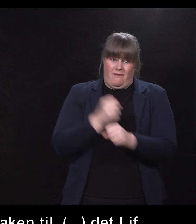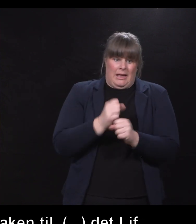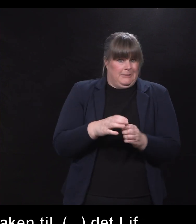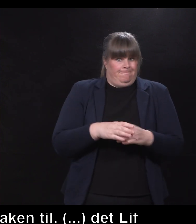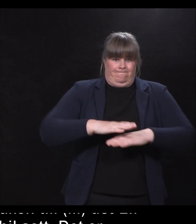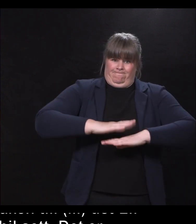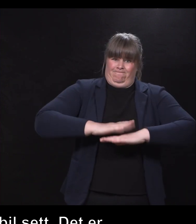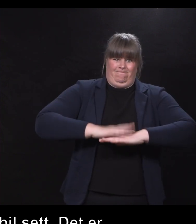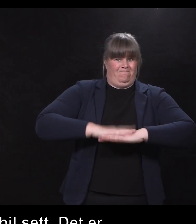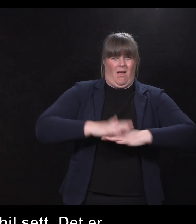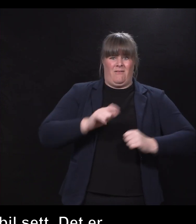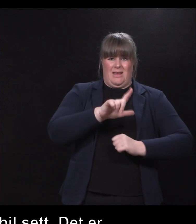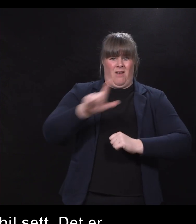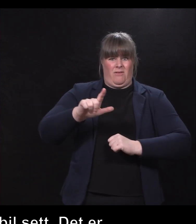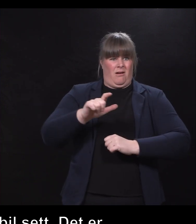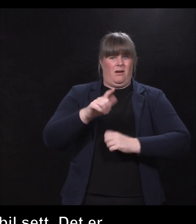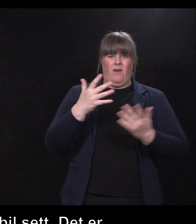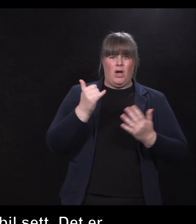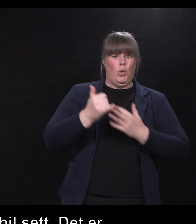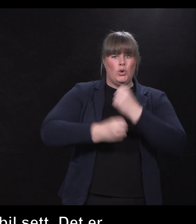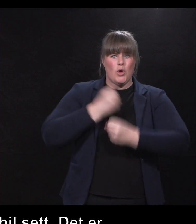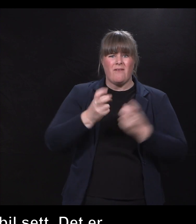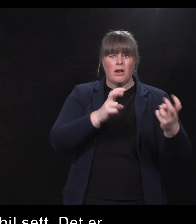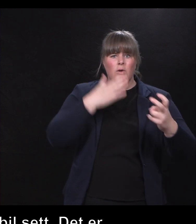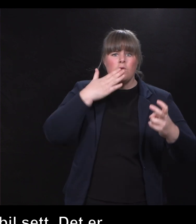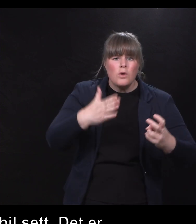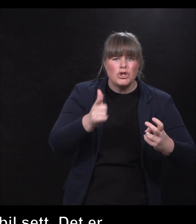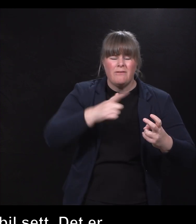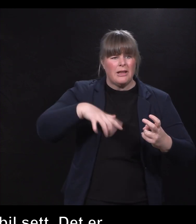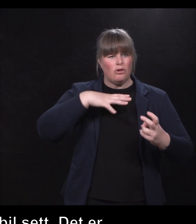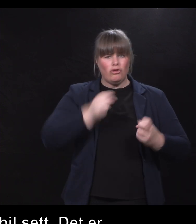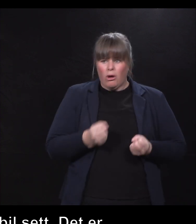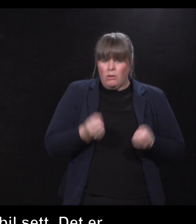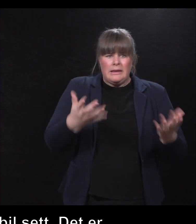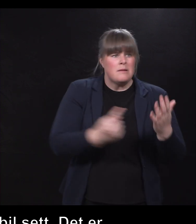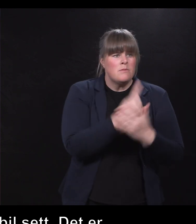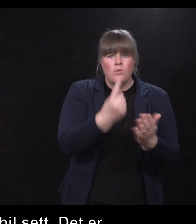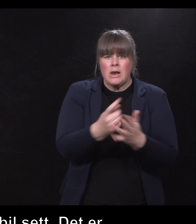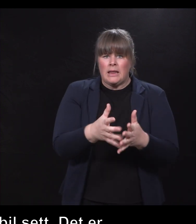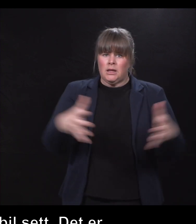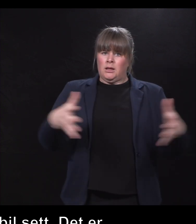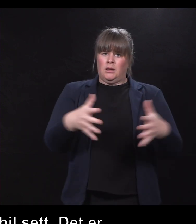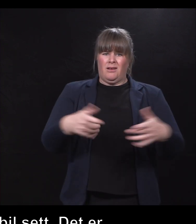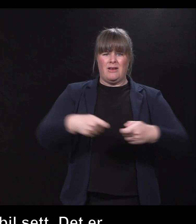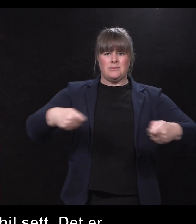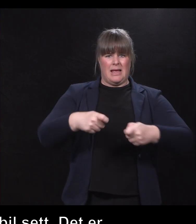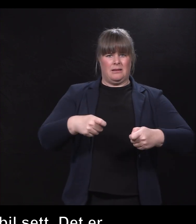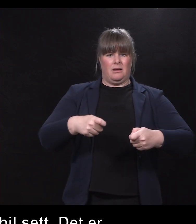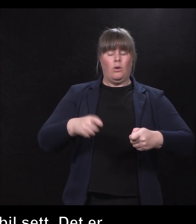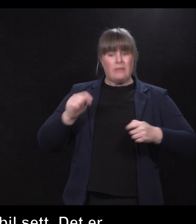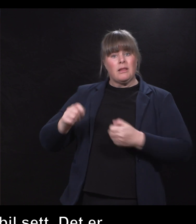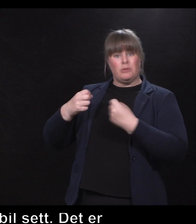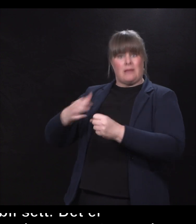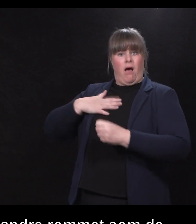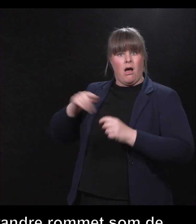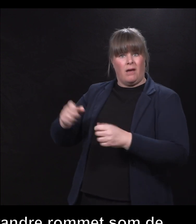Vi gjør hverandre gode, fordi vi tør å samarbeide og gi hverandre de rommene, som dette prosjektet skaper. Er dere ikke enige i det? Jo. Så